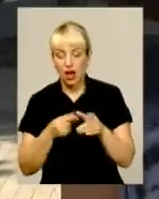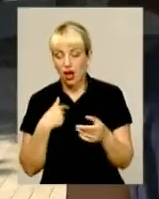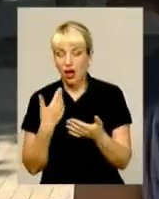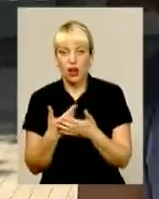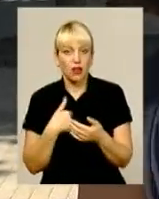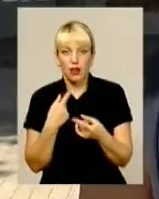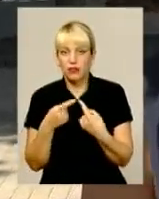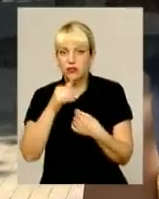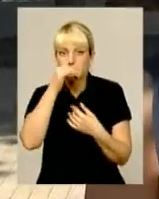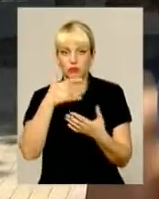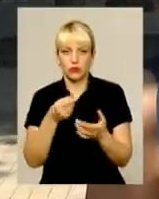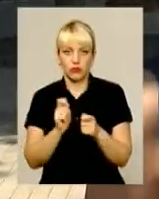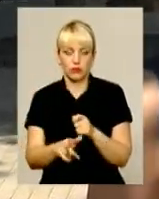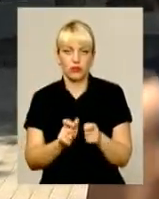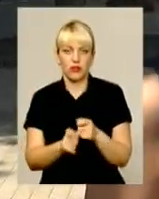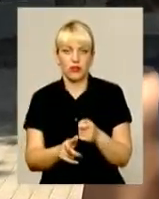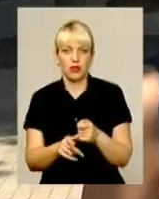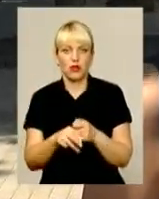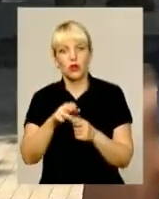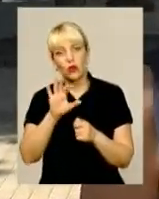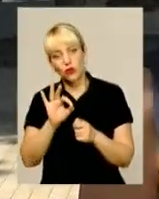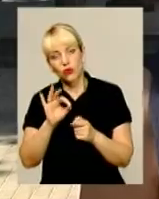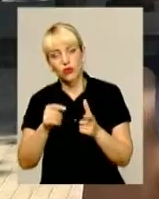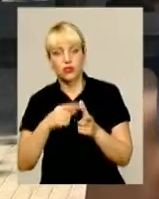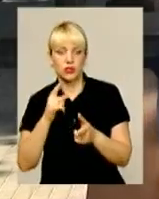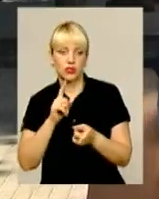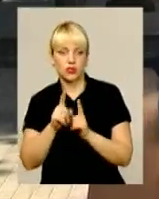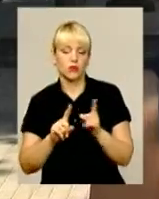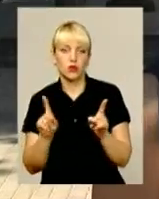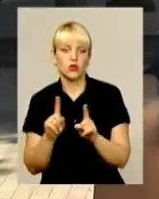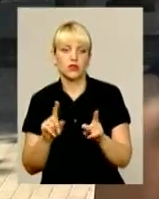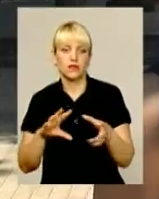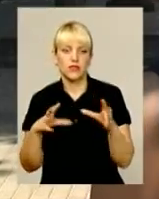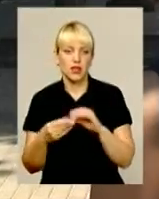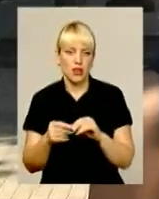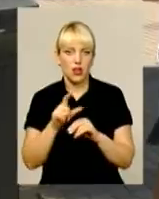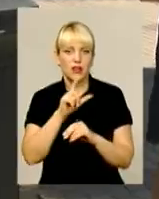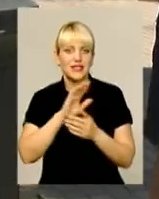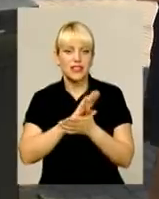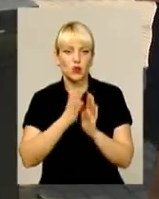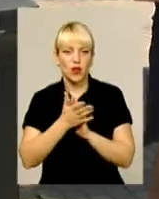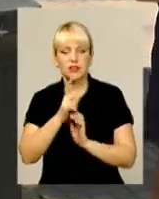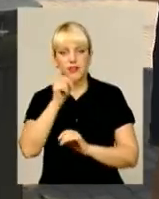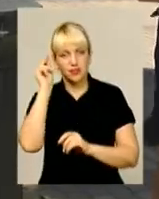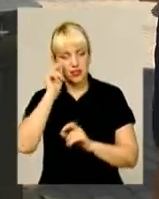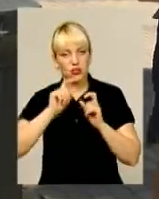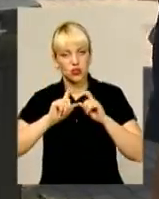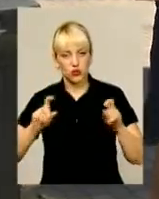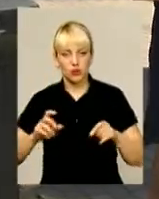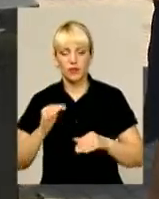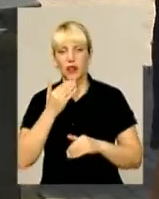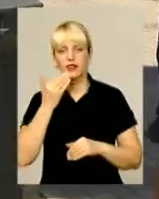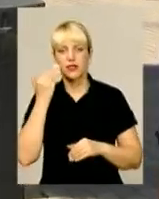потягнуться, то щось зміниться взагалі в ситуації зі школою. На запит з приводу такої